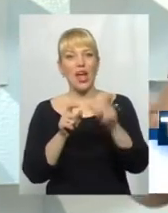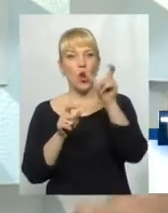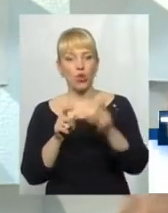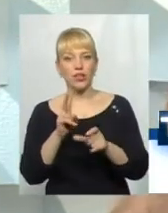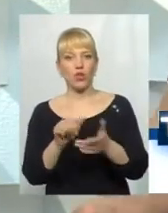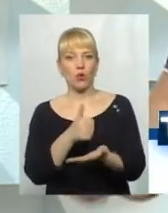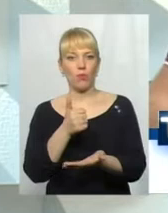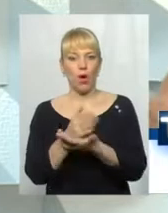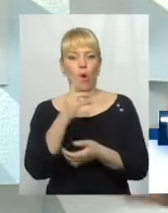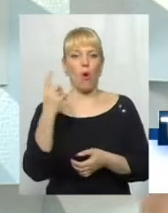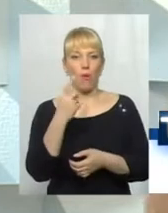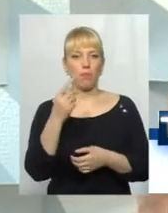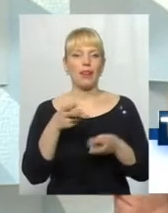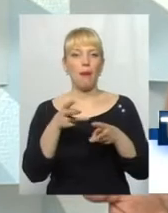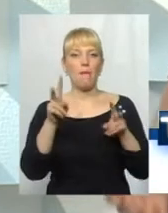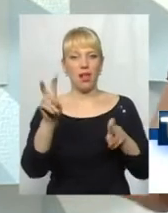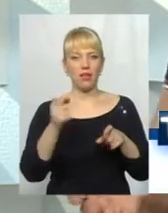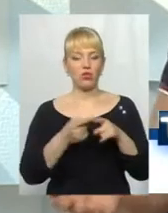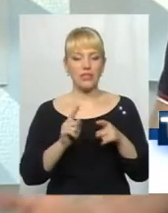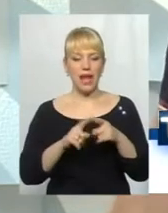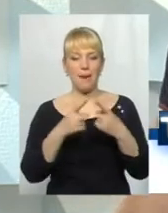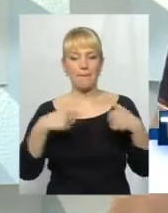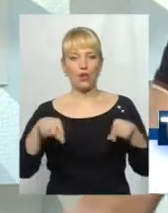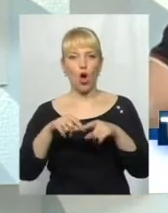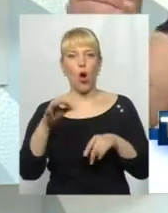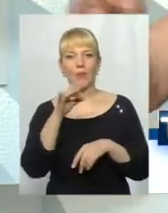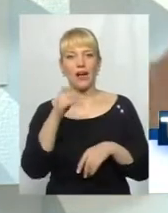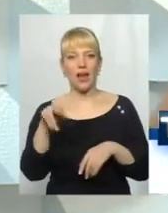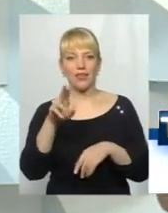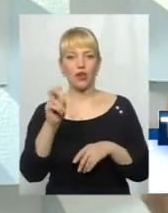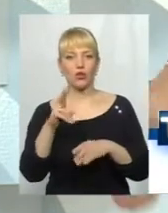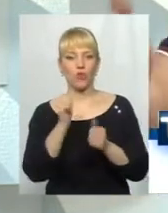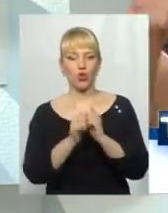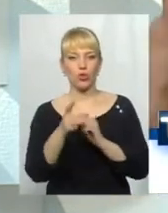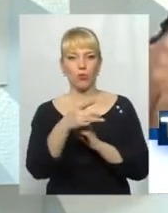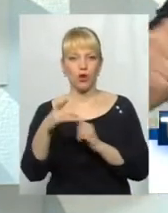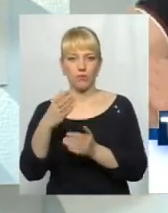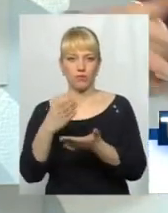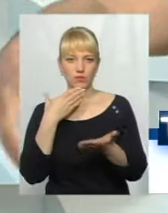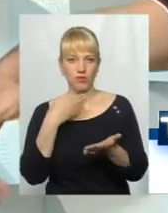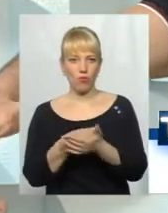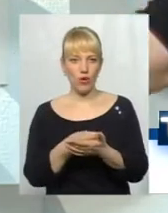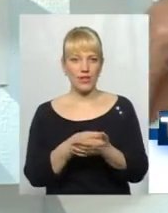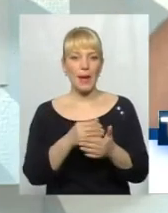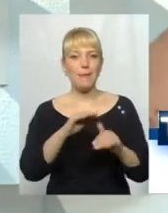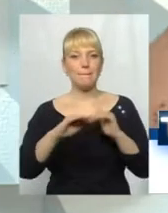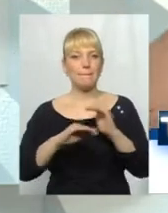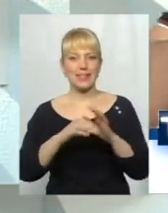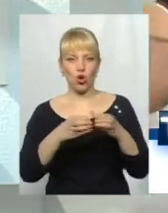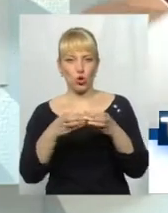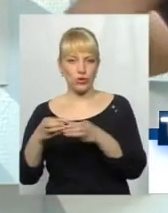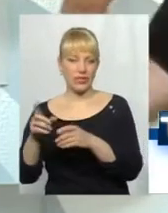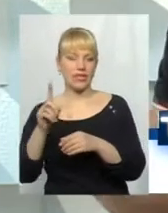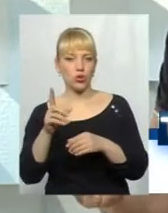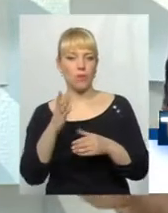облпаливо. Це облпаливо, підрозділ обласної ради, який в кожному районі має свої підрозділи, які сьогодні